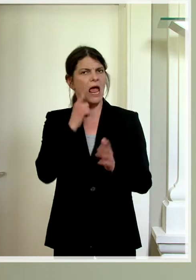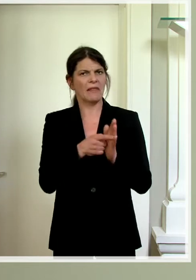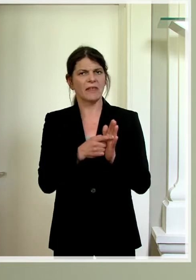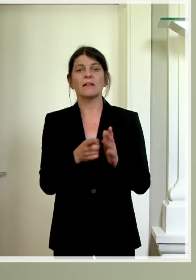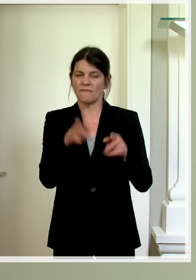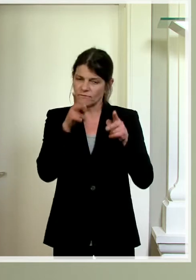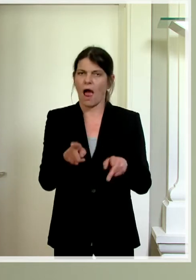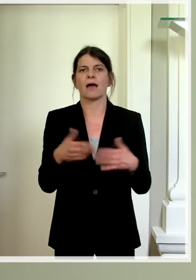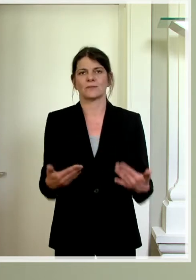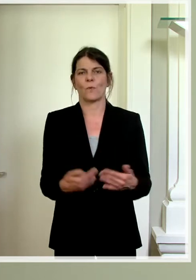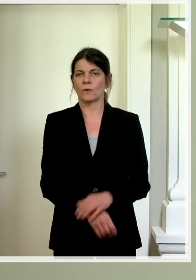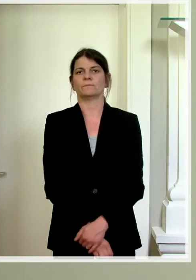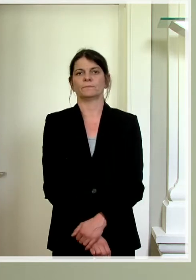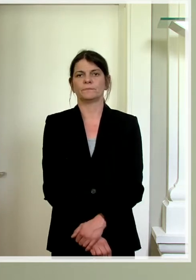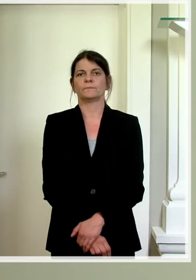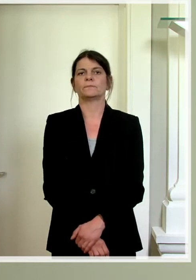wirklich sind.